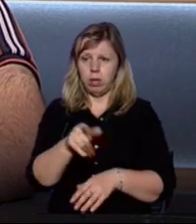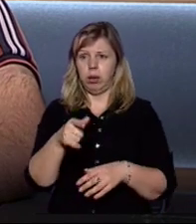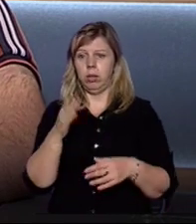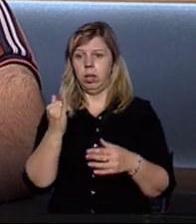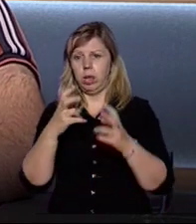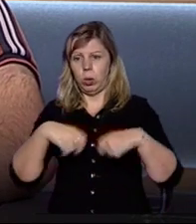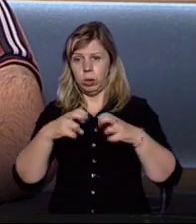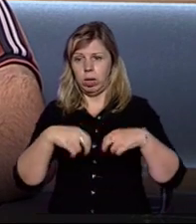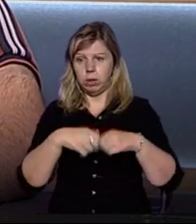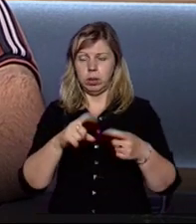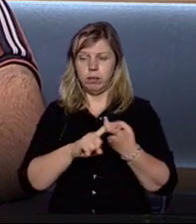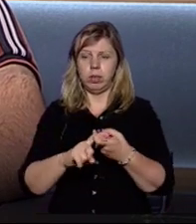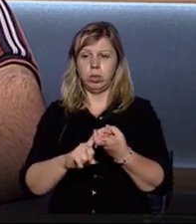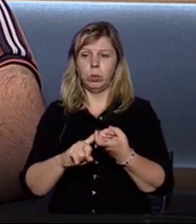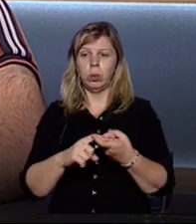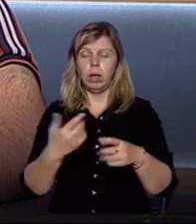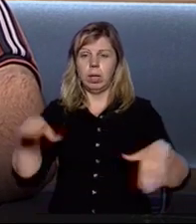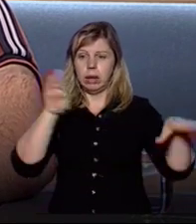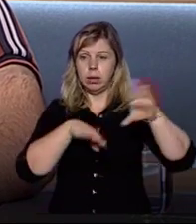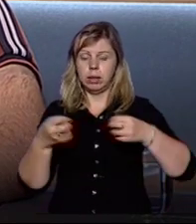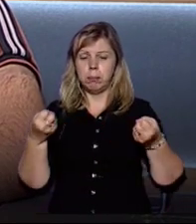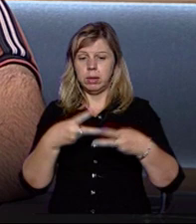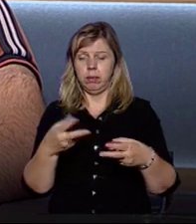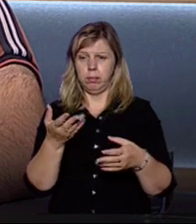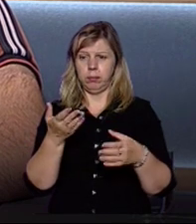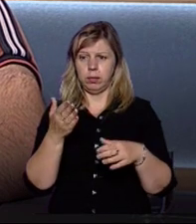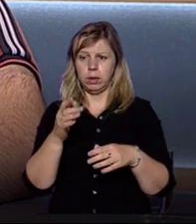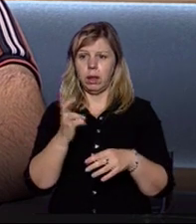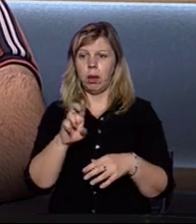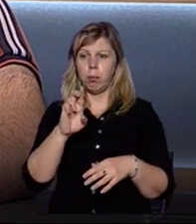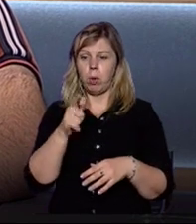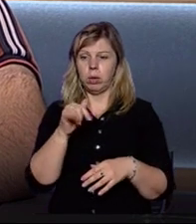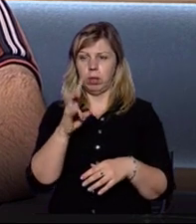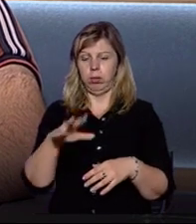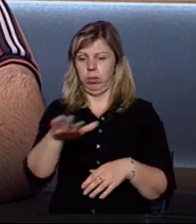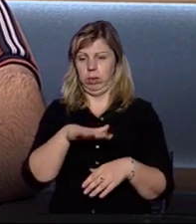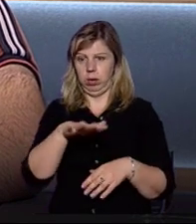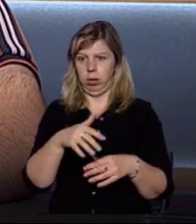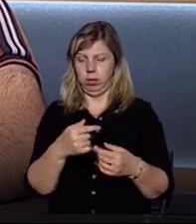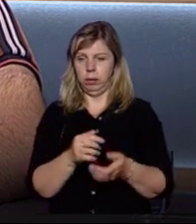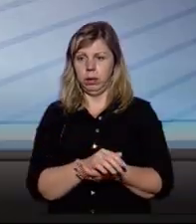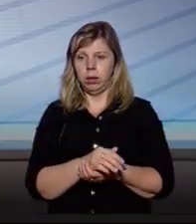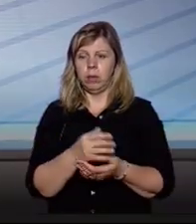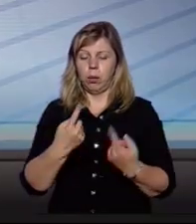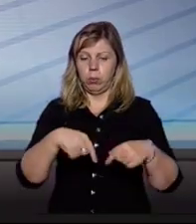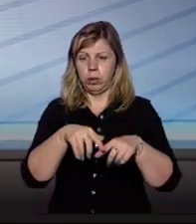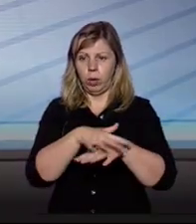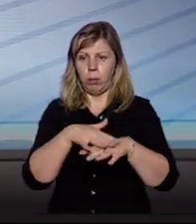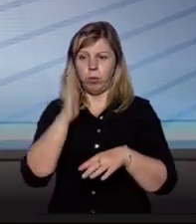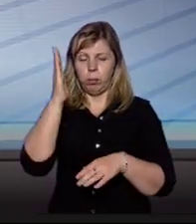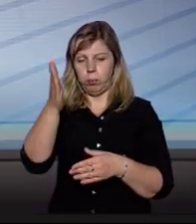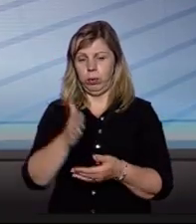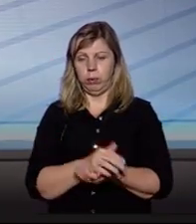розглядається у зв'язку з гірськими специфічними даними, така як Богданська територіальна об'єднана громада в